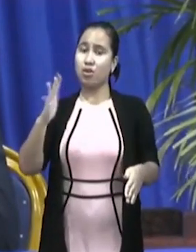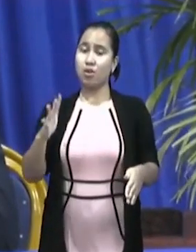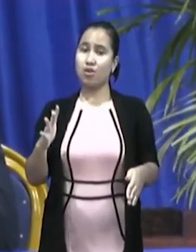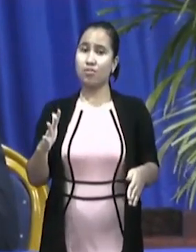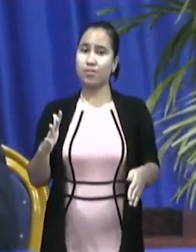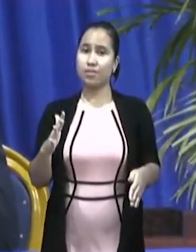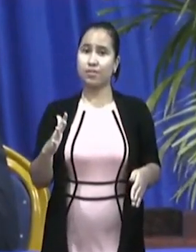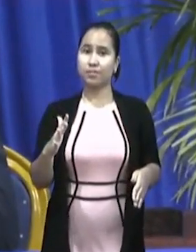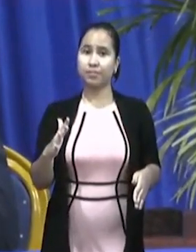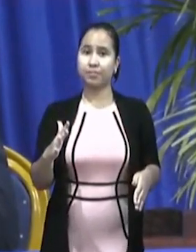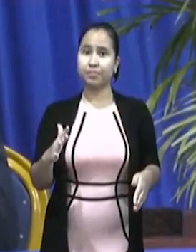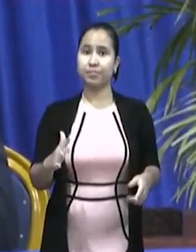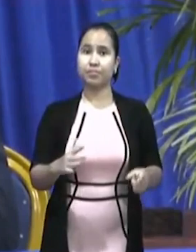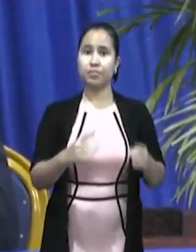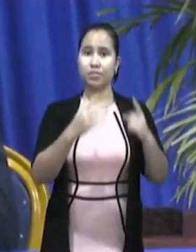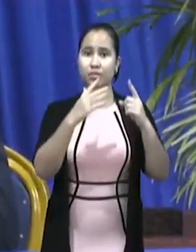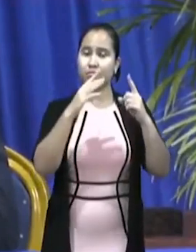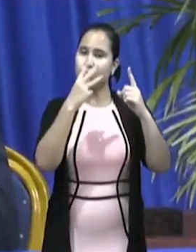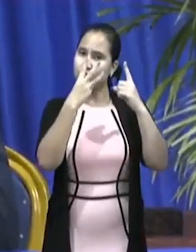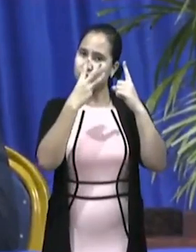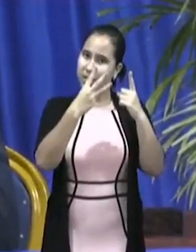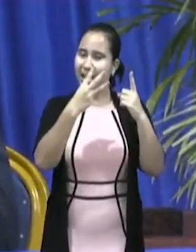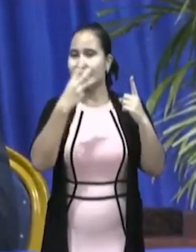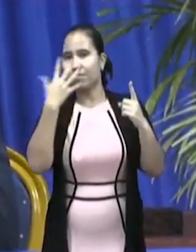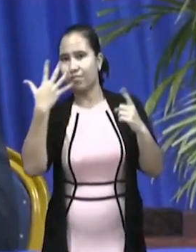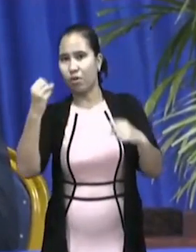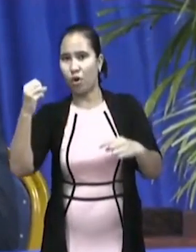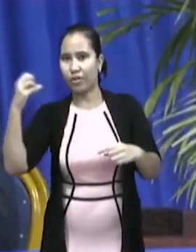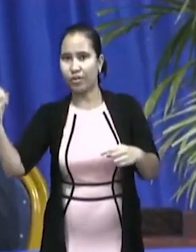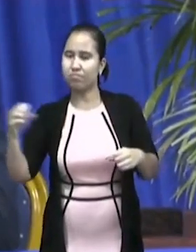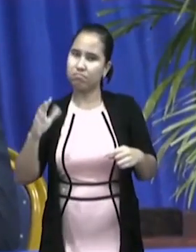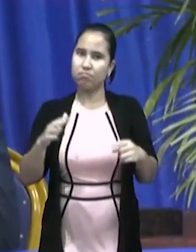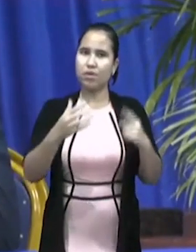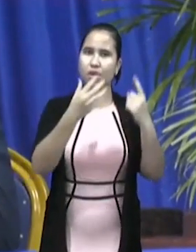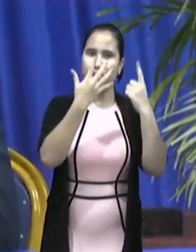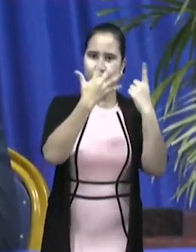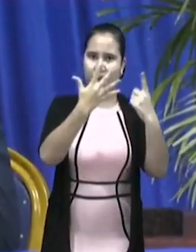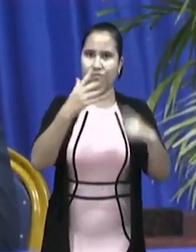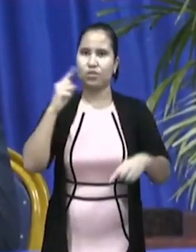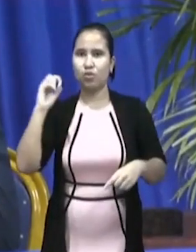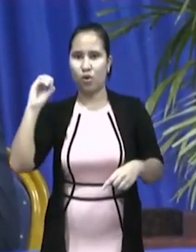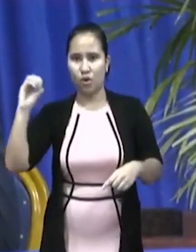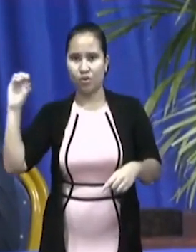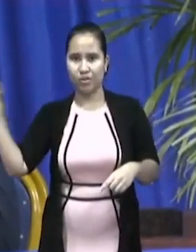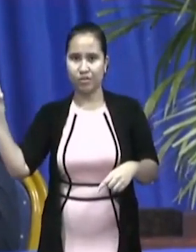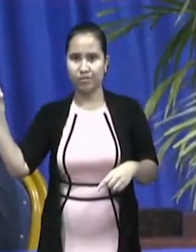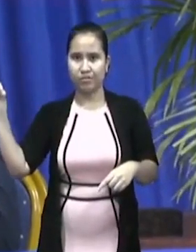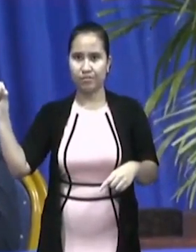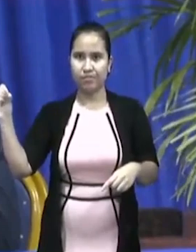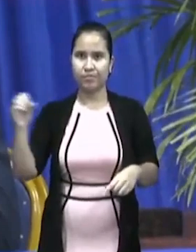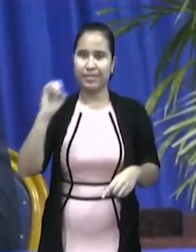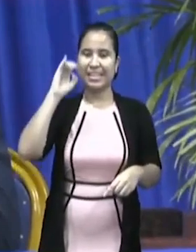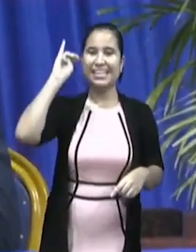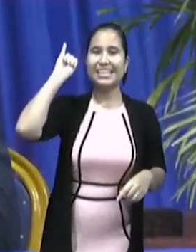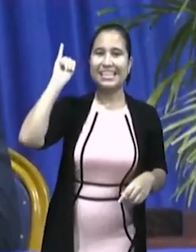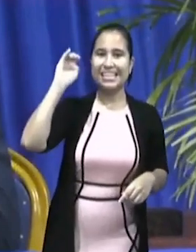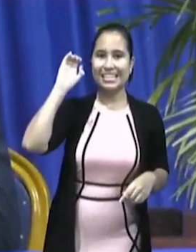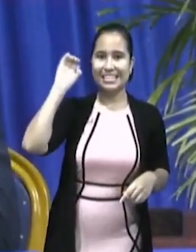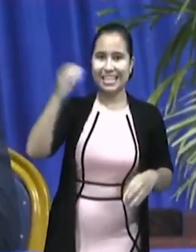1.500, 1.300, 1.500 sma, op dit de pa, aan Isi.